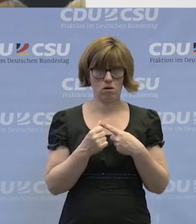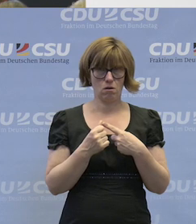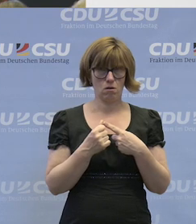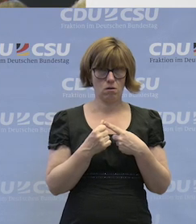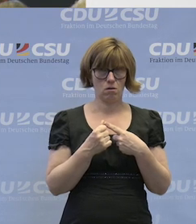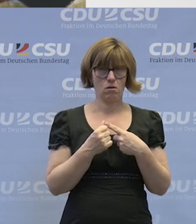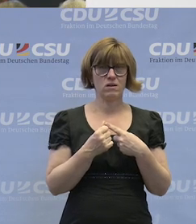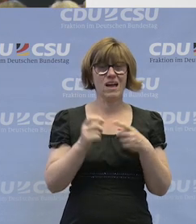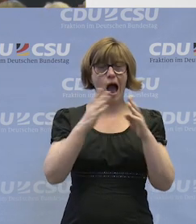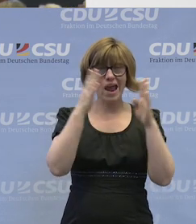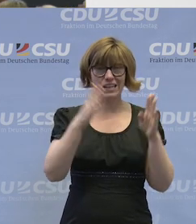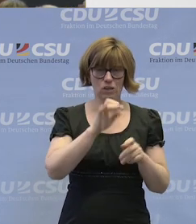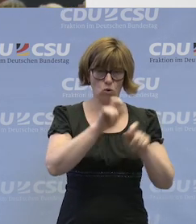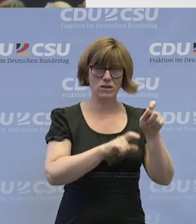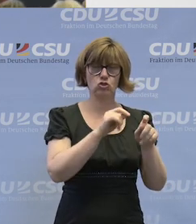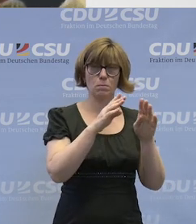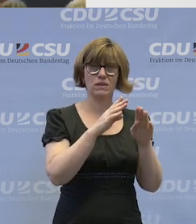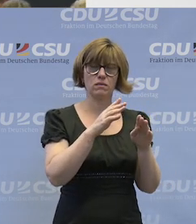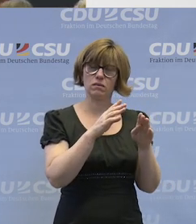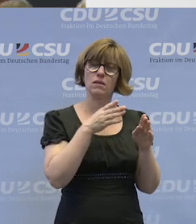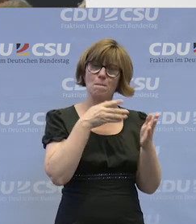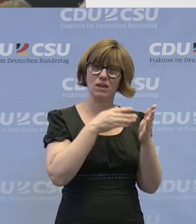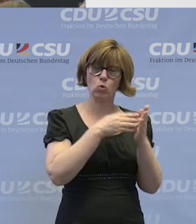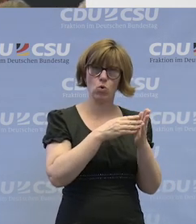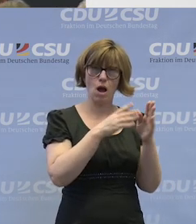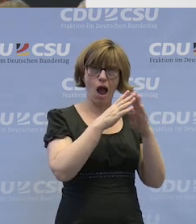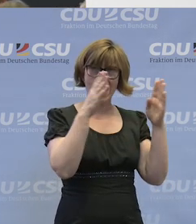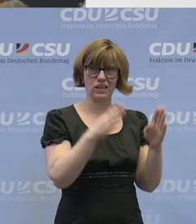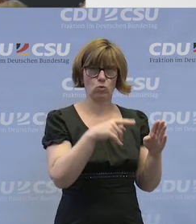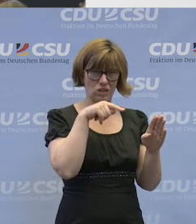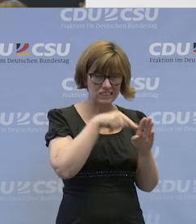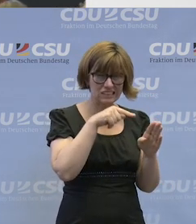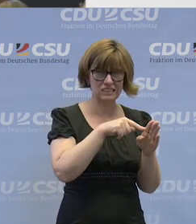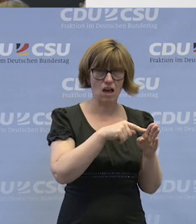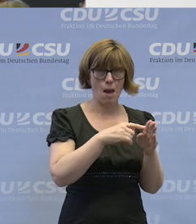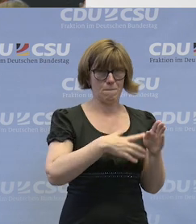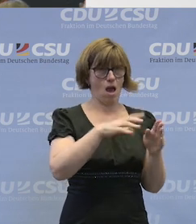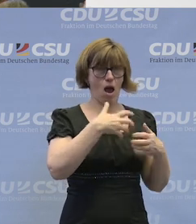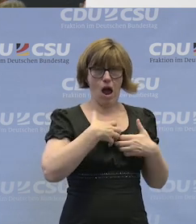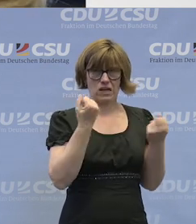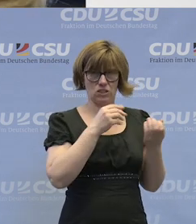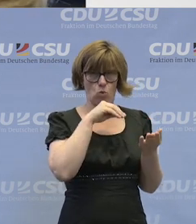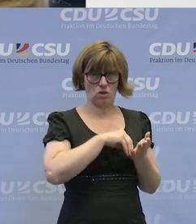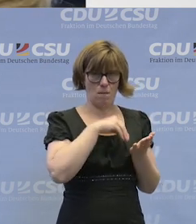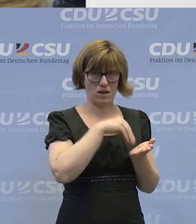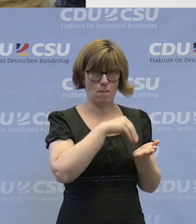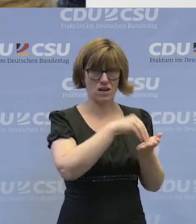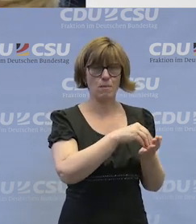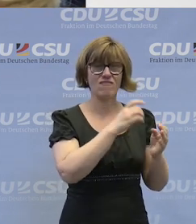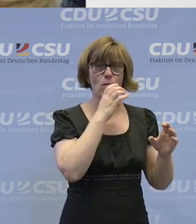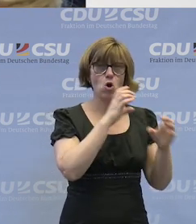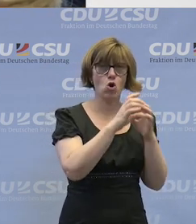in Einrichtungen für Menschen mit Behinderung einfach aus dem Grunde groß sind, weil die